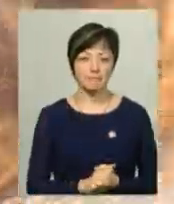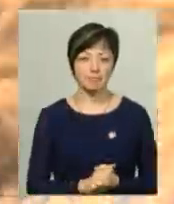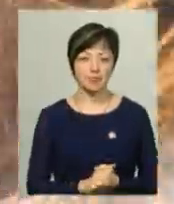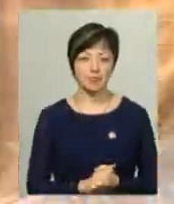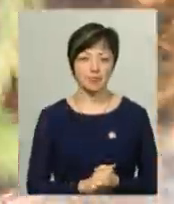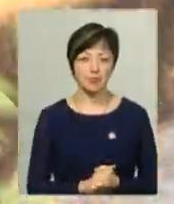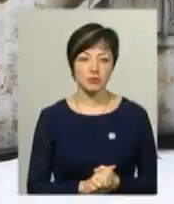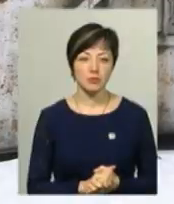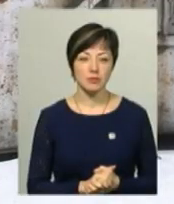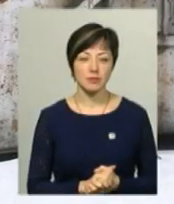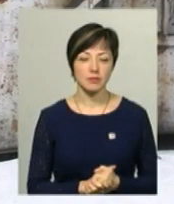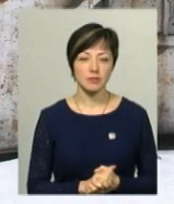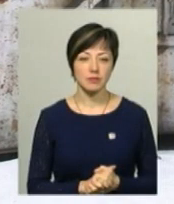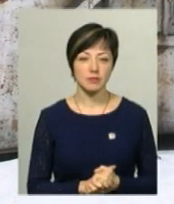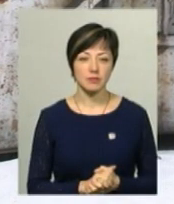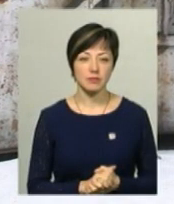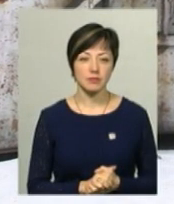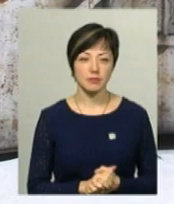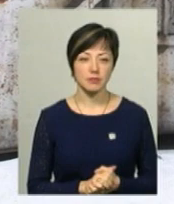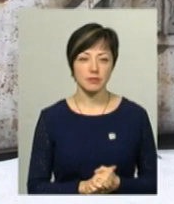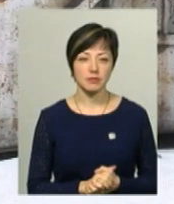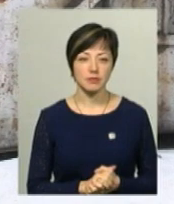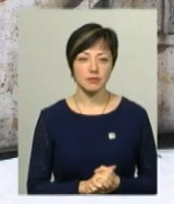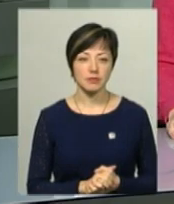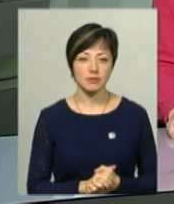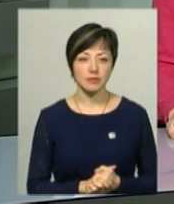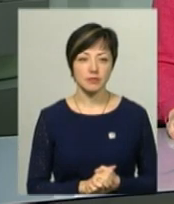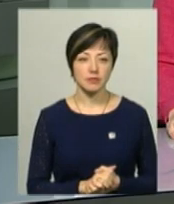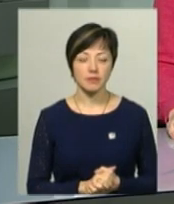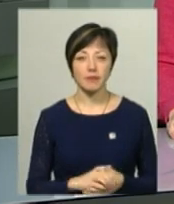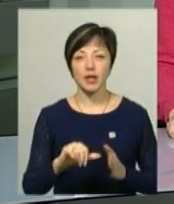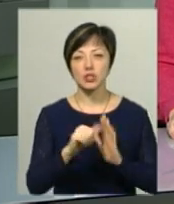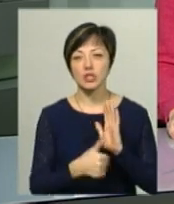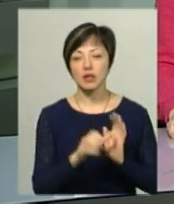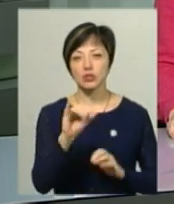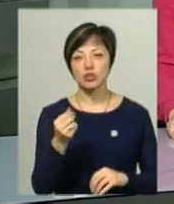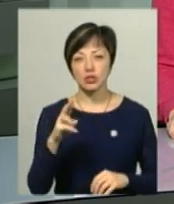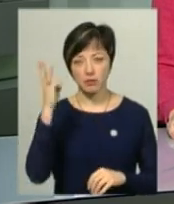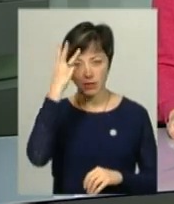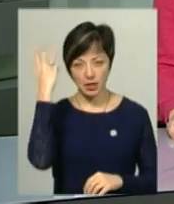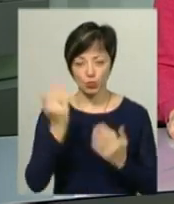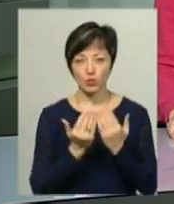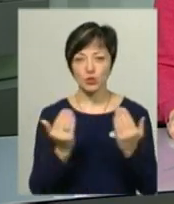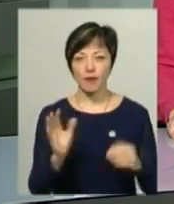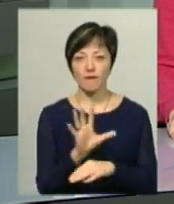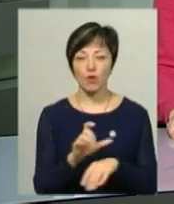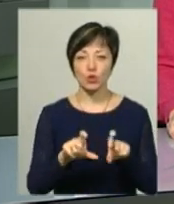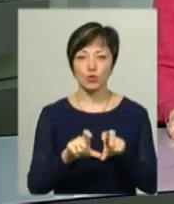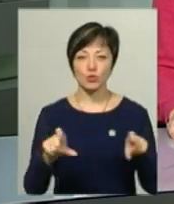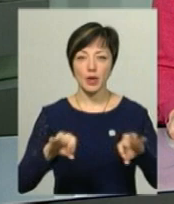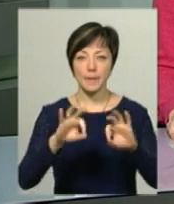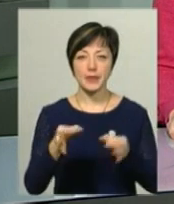Вікторія Зелінська, Дем'ян Цегольник. Новини Педіляцентр. 16 січня у Хмельницькому музеї фотостудії